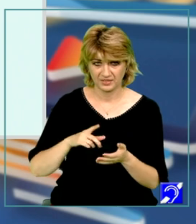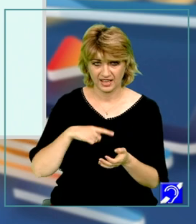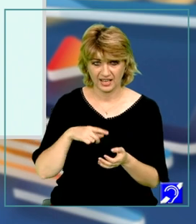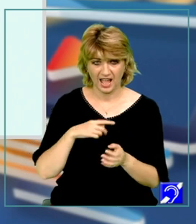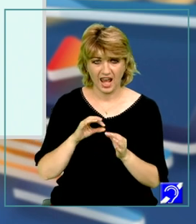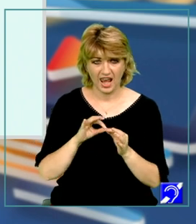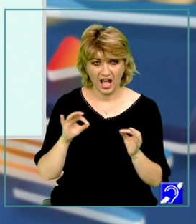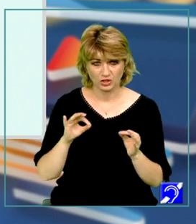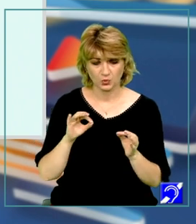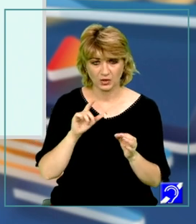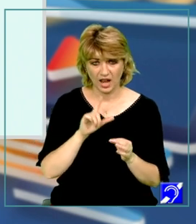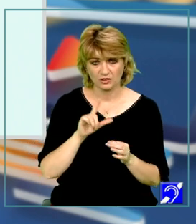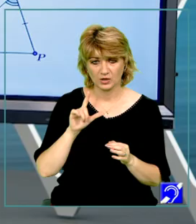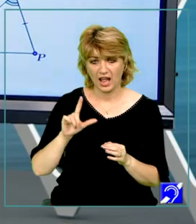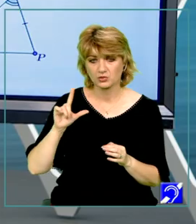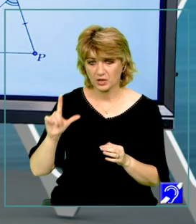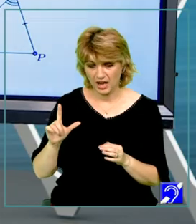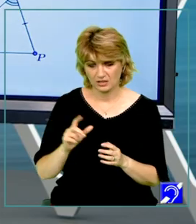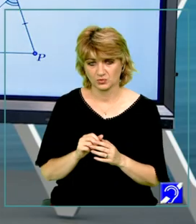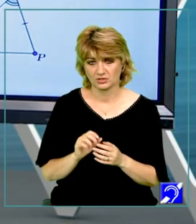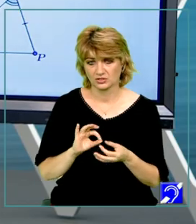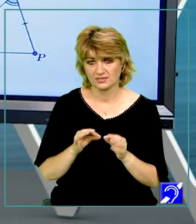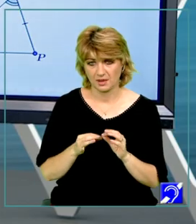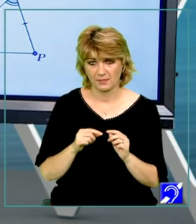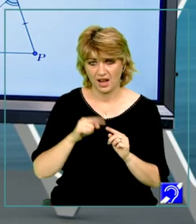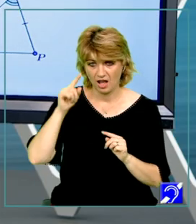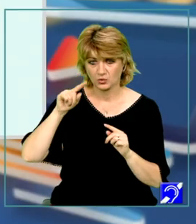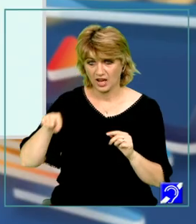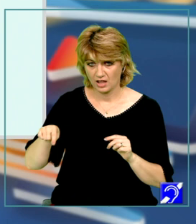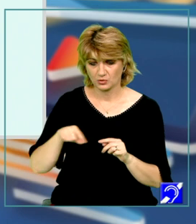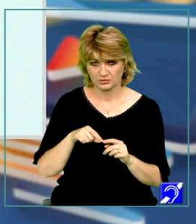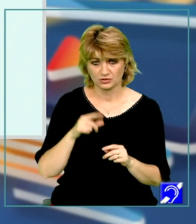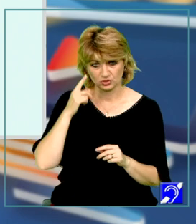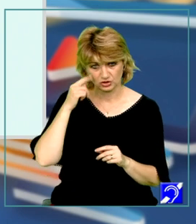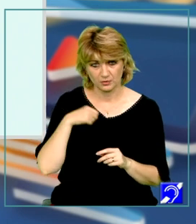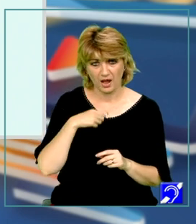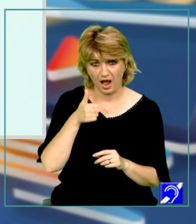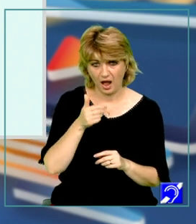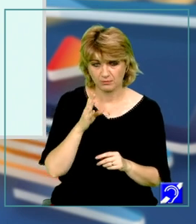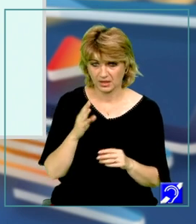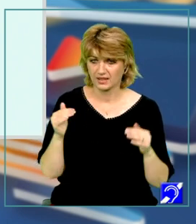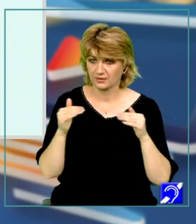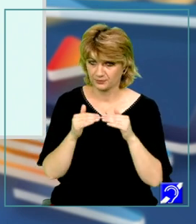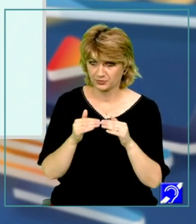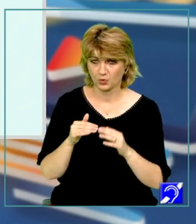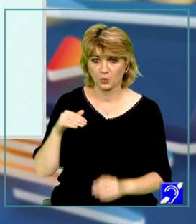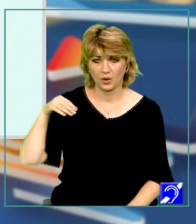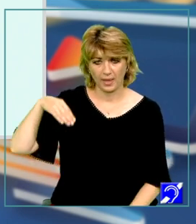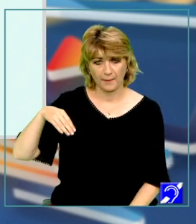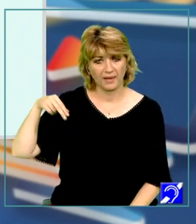latură, latură, latură. Știm că A, B este congruent cu M, N.